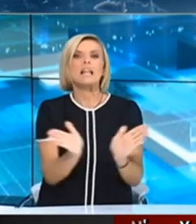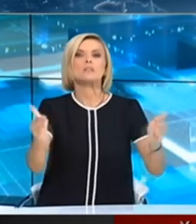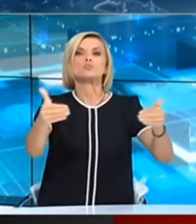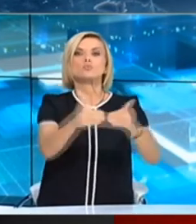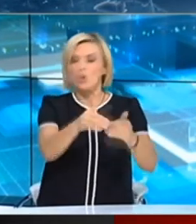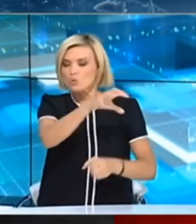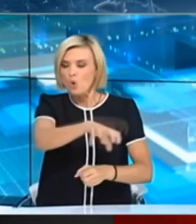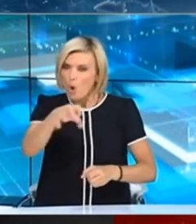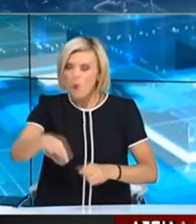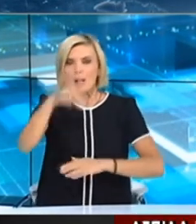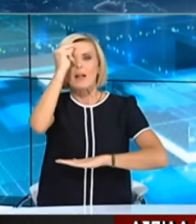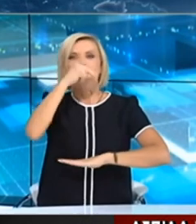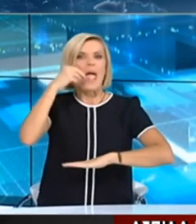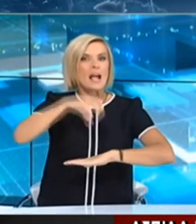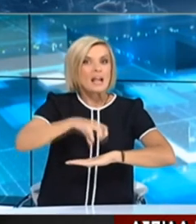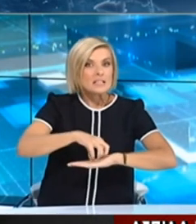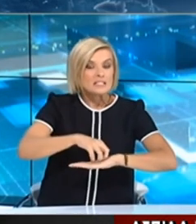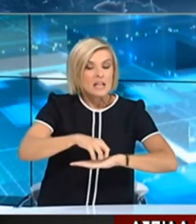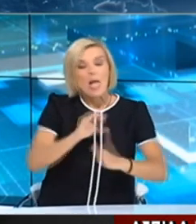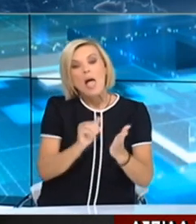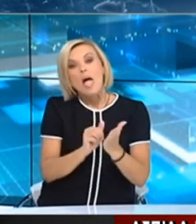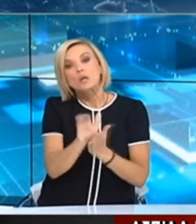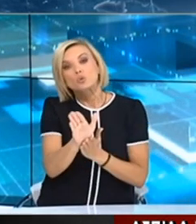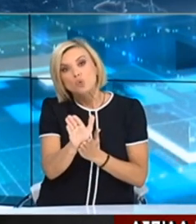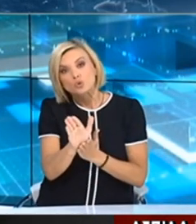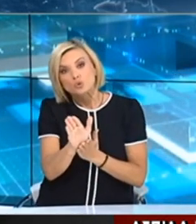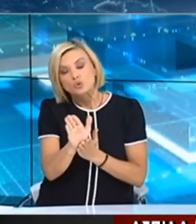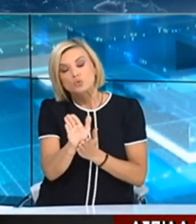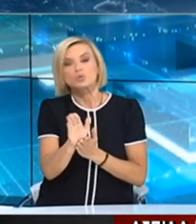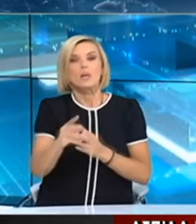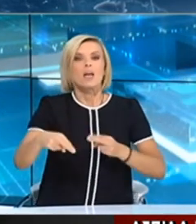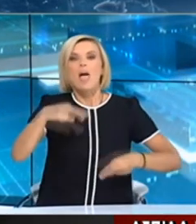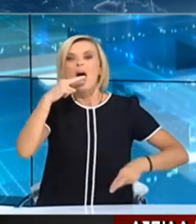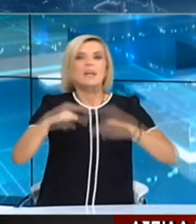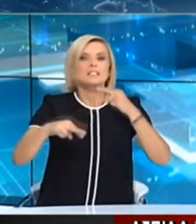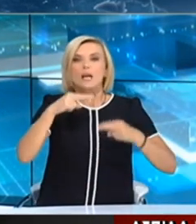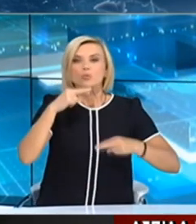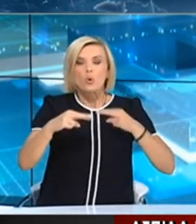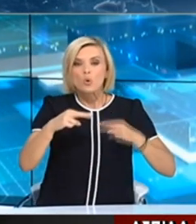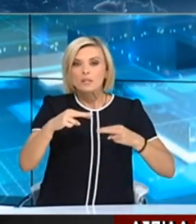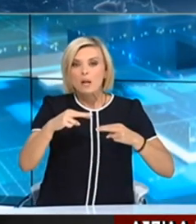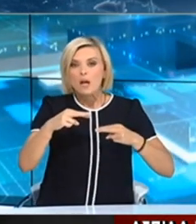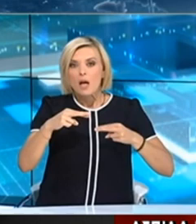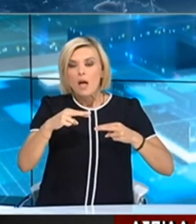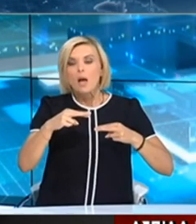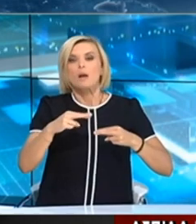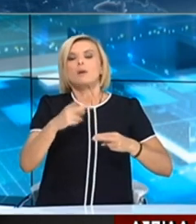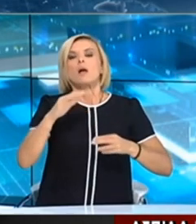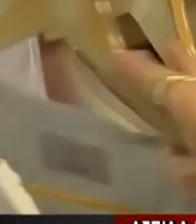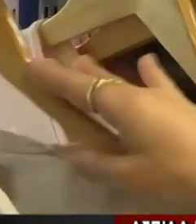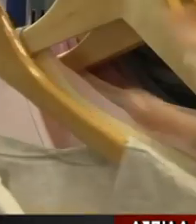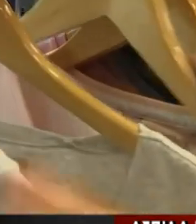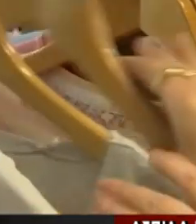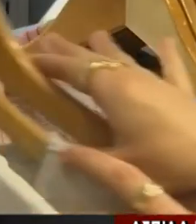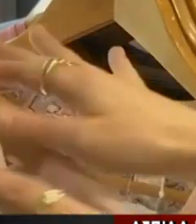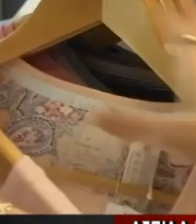των χώρων λατρείας εκτός των χώρων εστίασης και ιατρικών εξαιρέσεων για άτομα π.χ. με αναπνευστικά προβλήματα